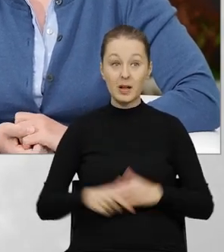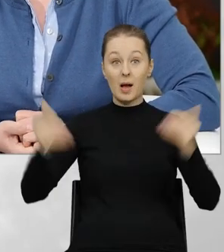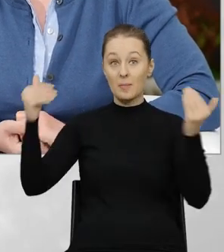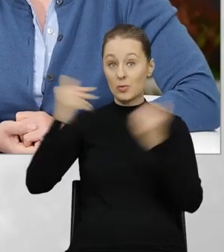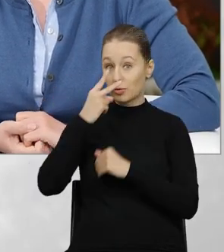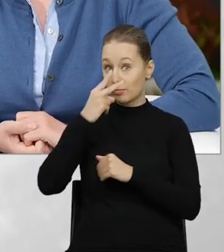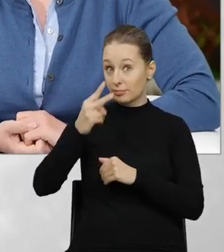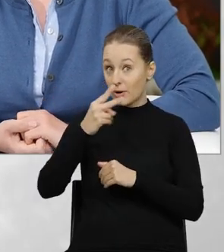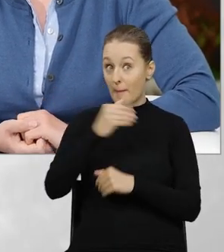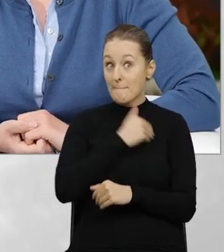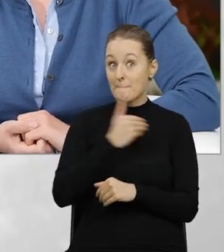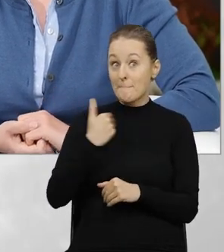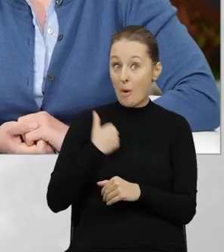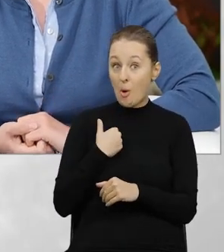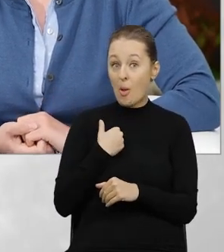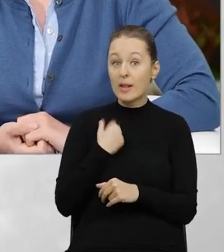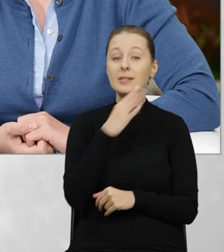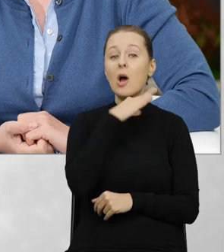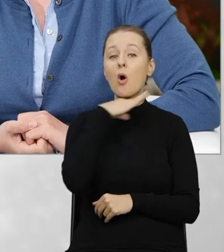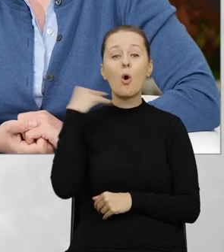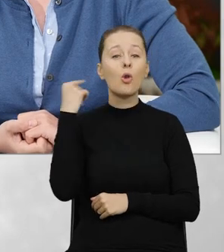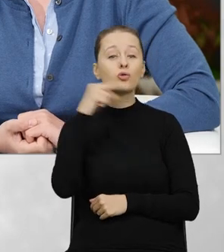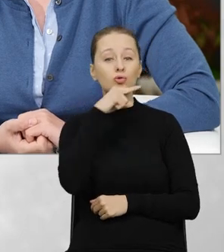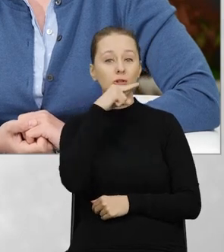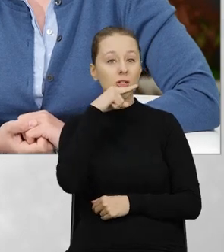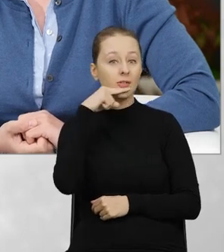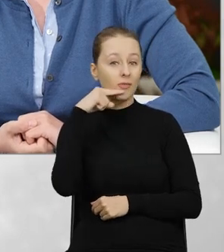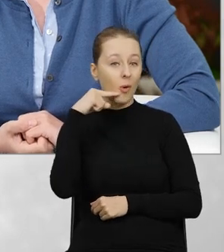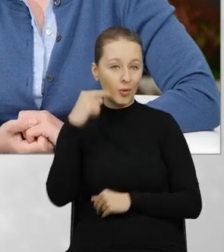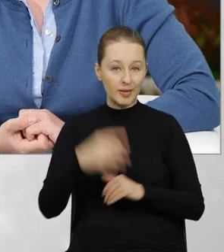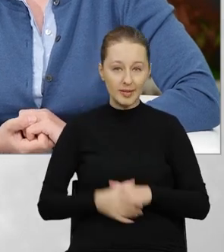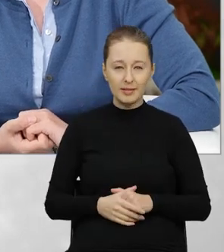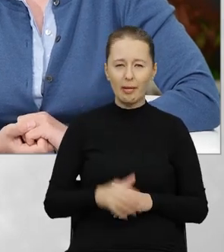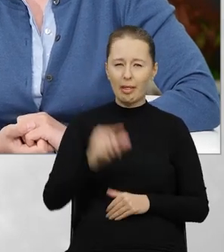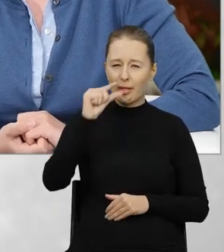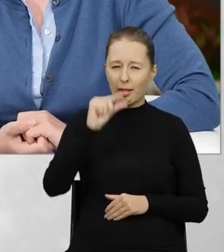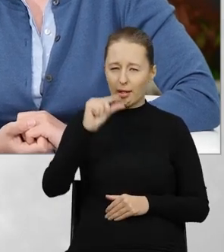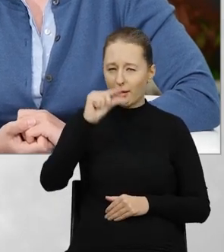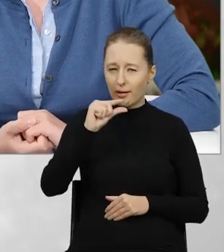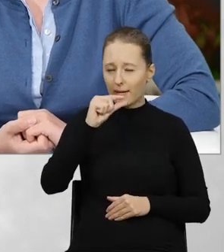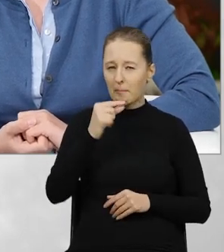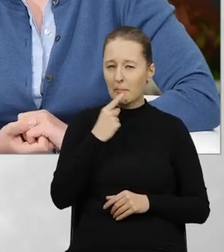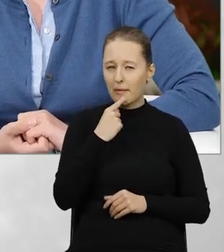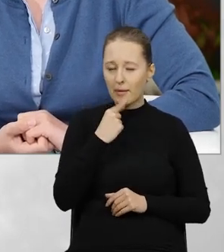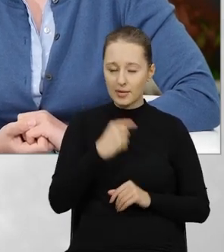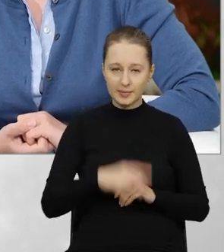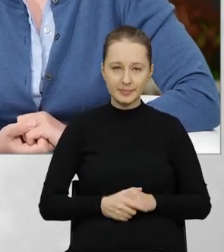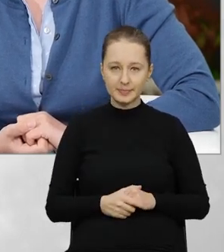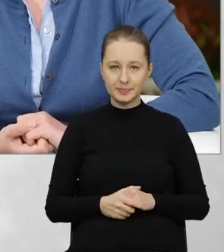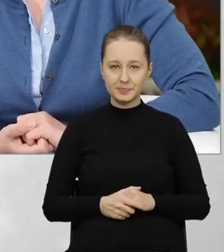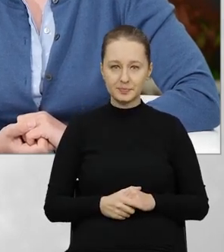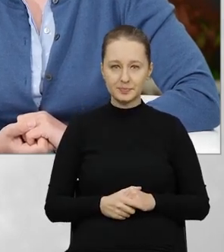Mogą Państwo zobaczyć, że Polska zaznaczona jest na czerwono. To jest ten malutki słupek.